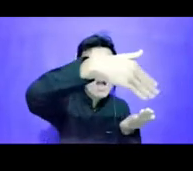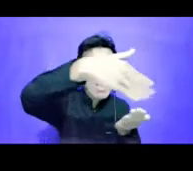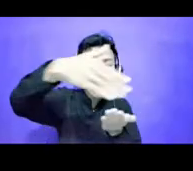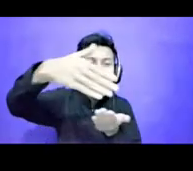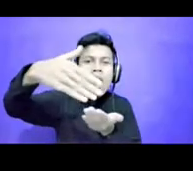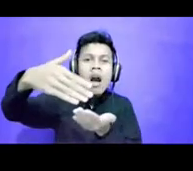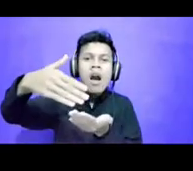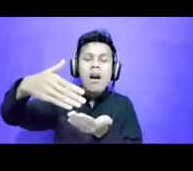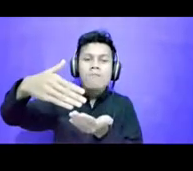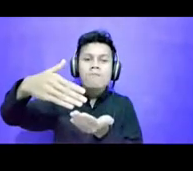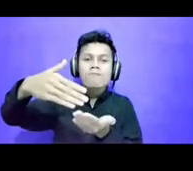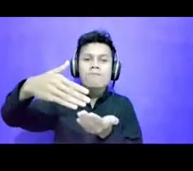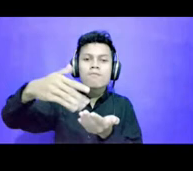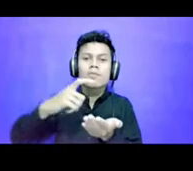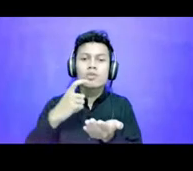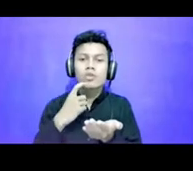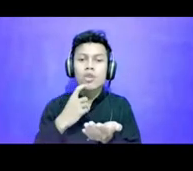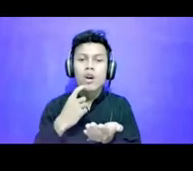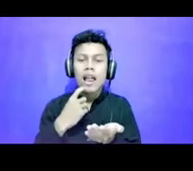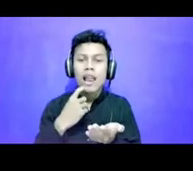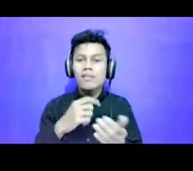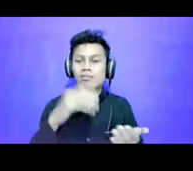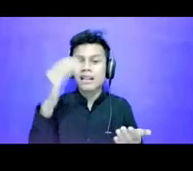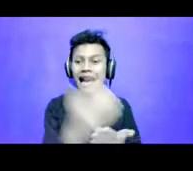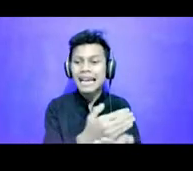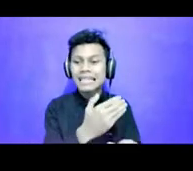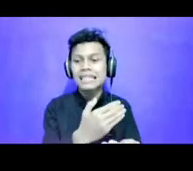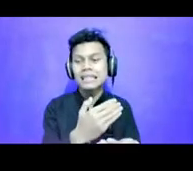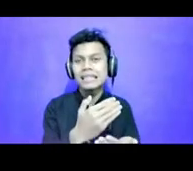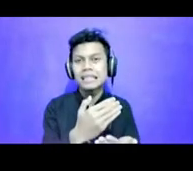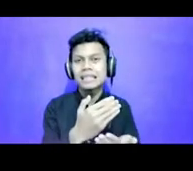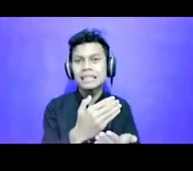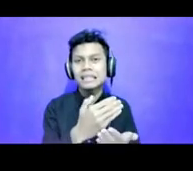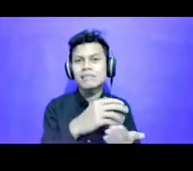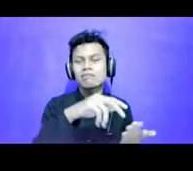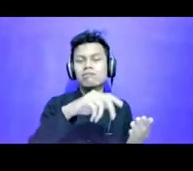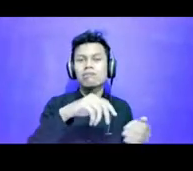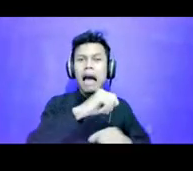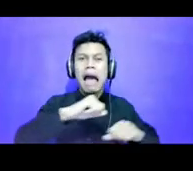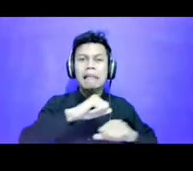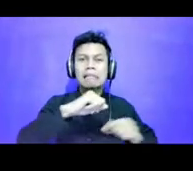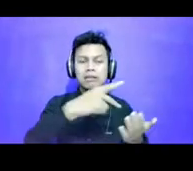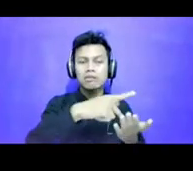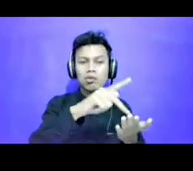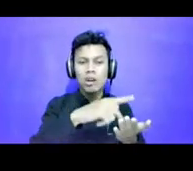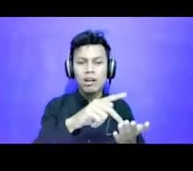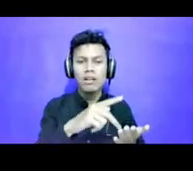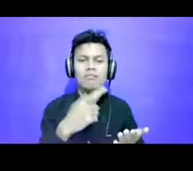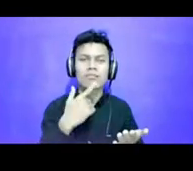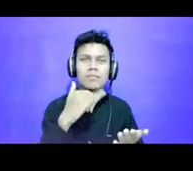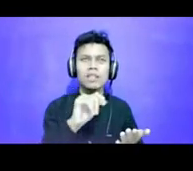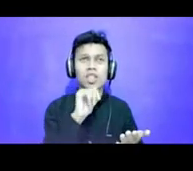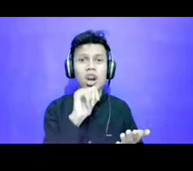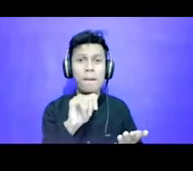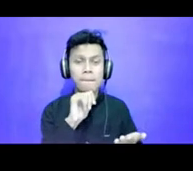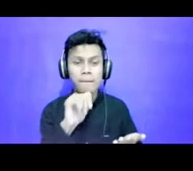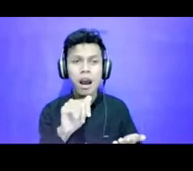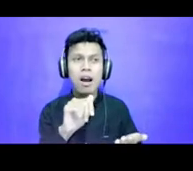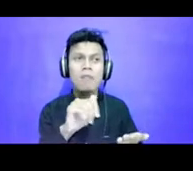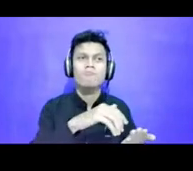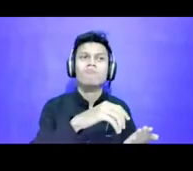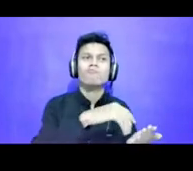Mengumpulkan data soal gaji dari pemain-pemain ini Siapa aja, kemudian gajinya